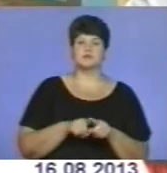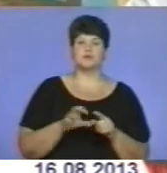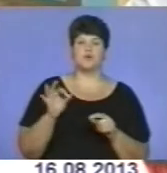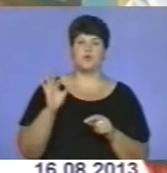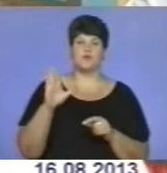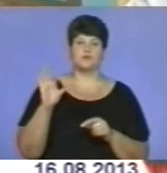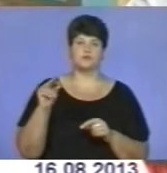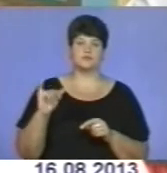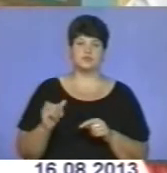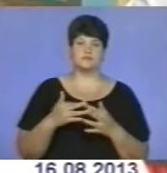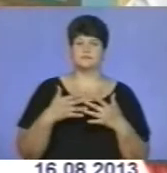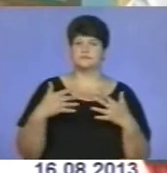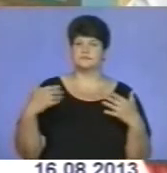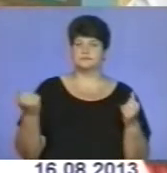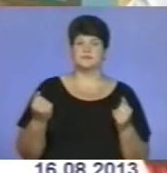продукція вся,